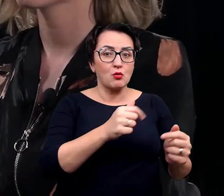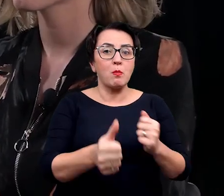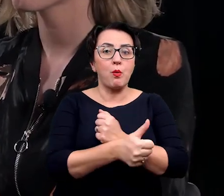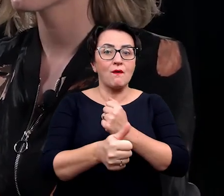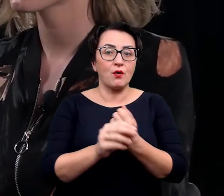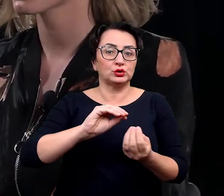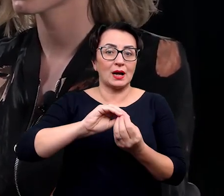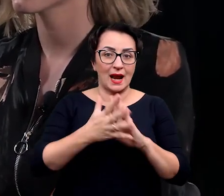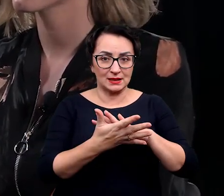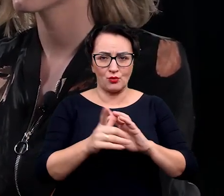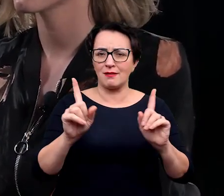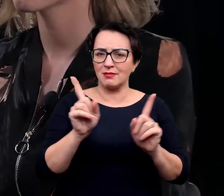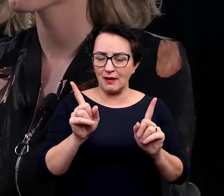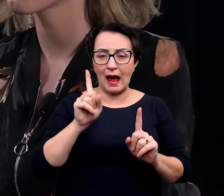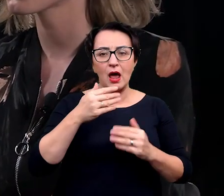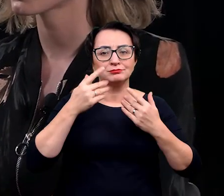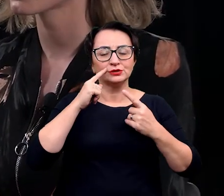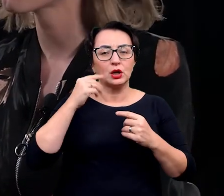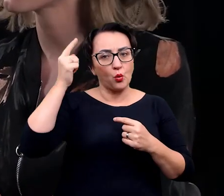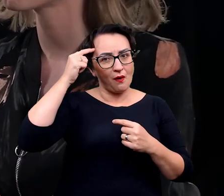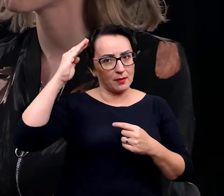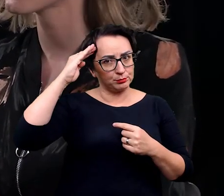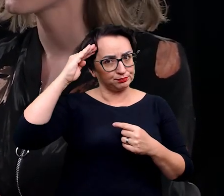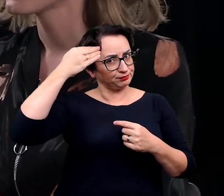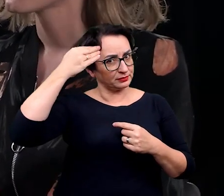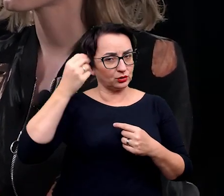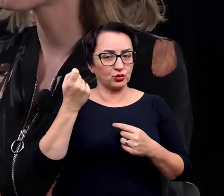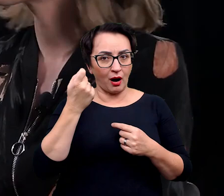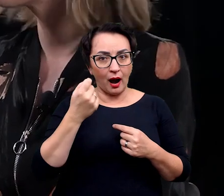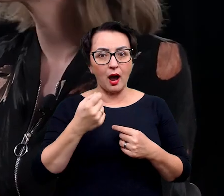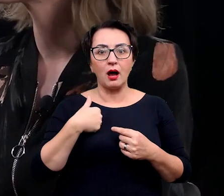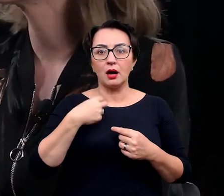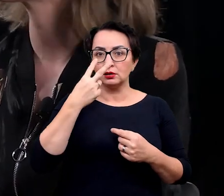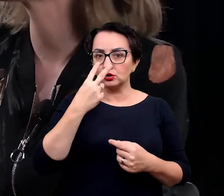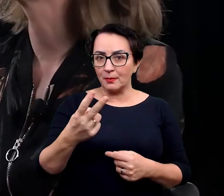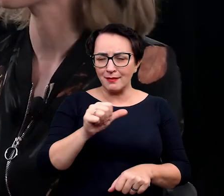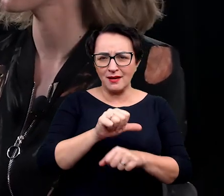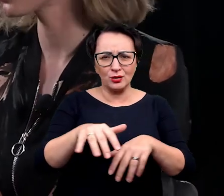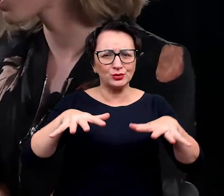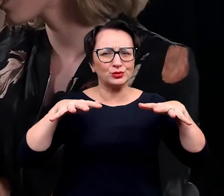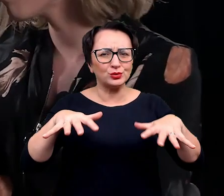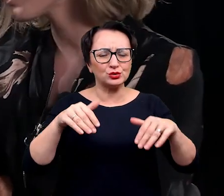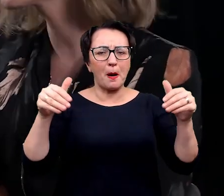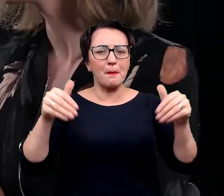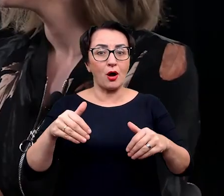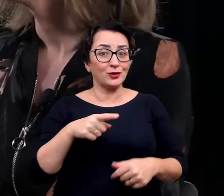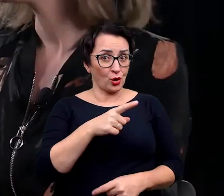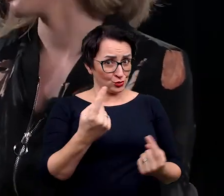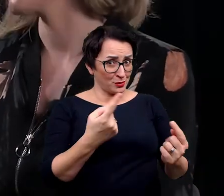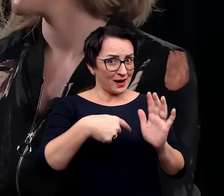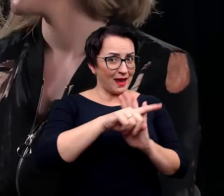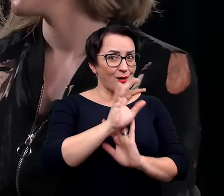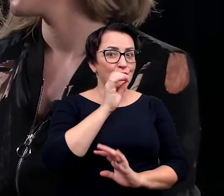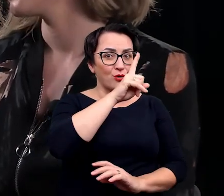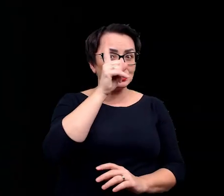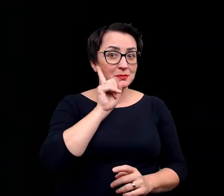otworzyła mi się taka klapka w głowie, że tych możliwości jest bardzo dużo. jest super ważne dla młodych ludzi,